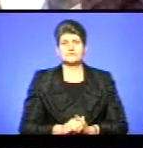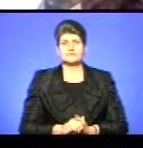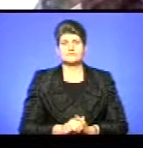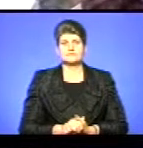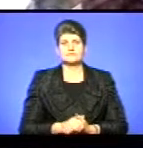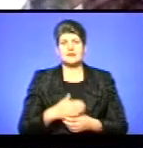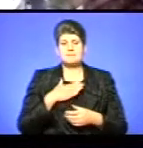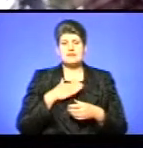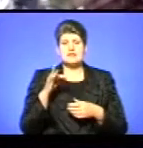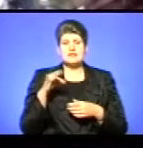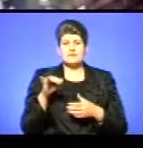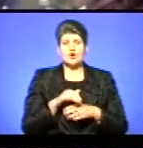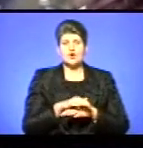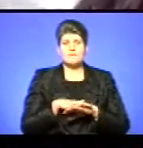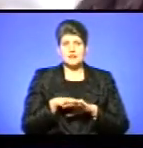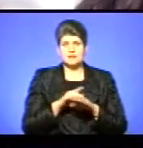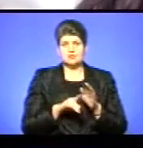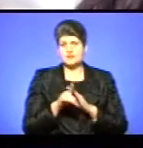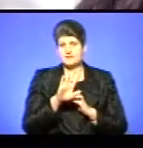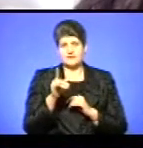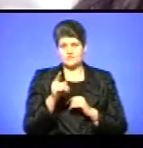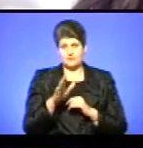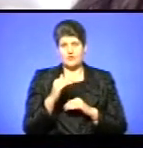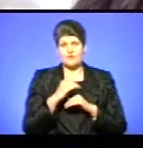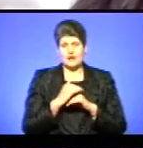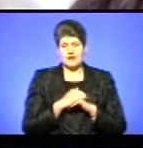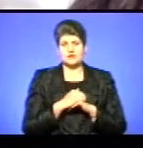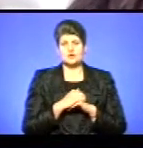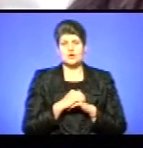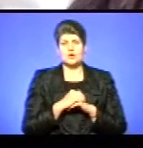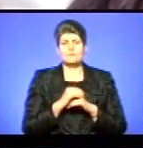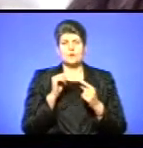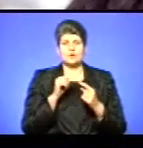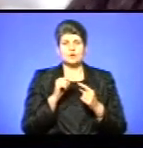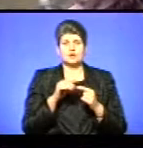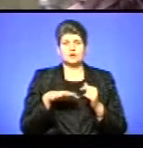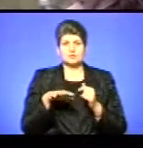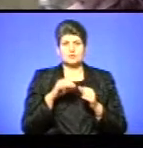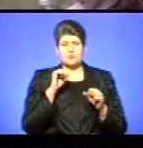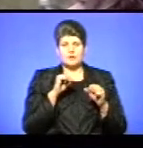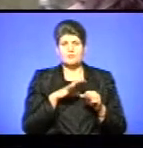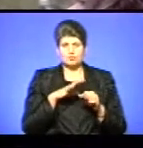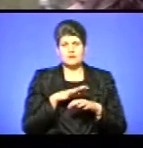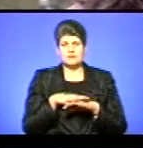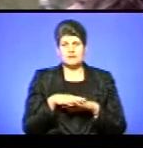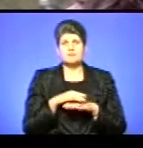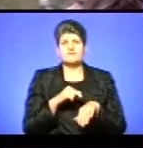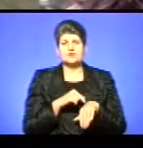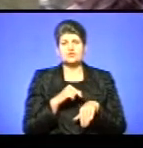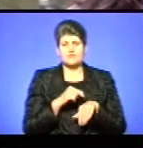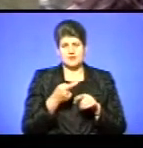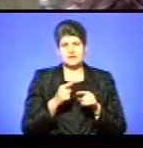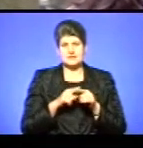Мій Євромайдан почався не в Тернополі. Ввечері проти ночі побуття ми були на Майдані. Ми відчували ту атмосферу,